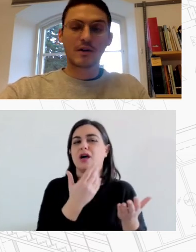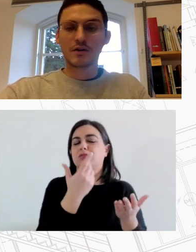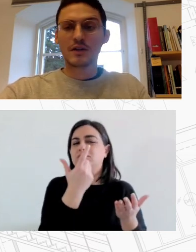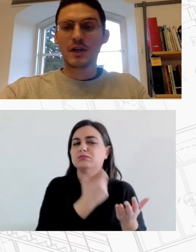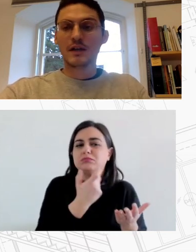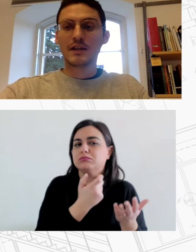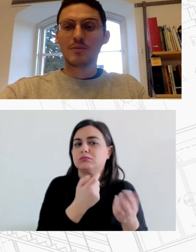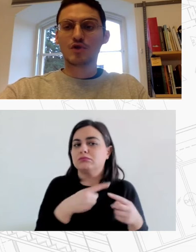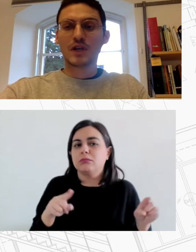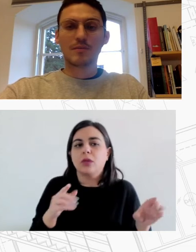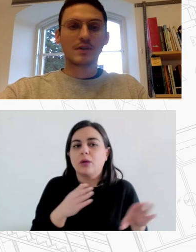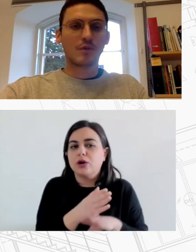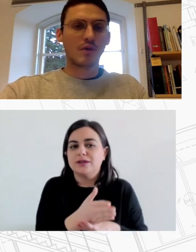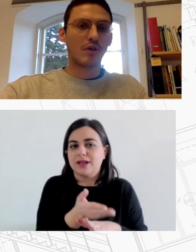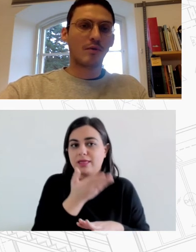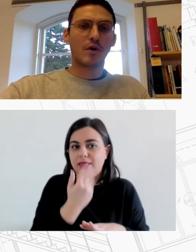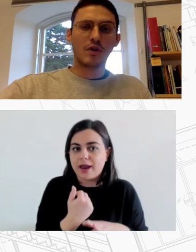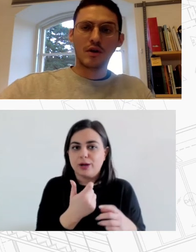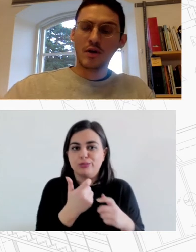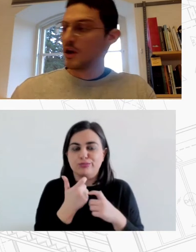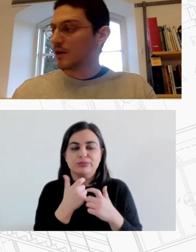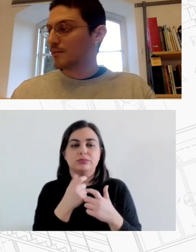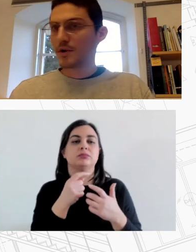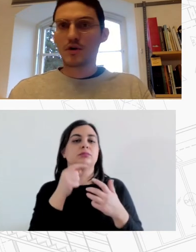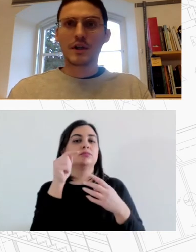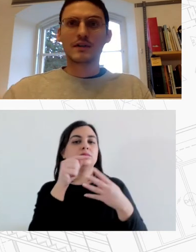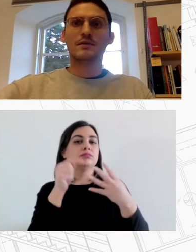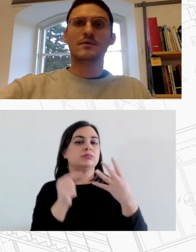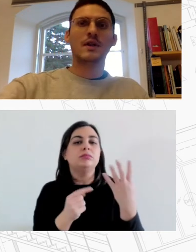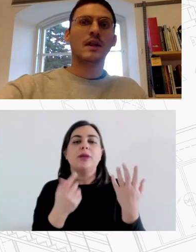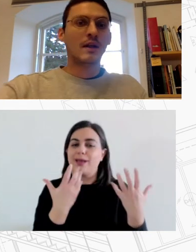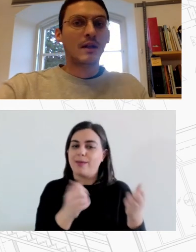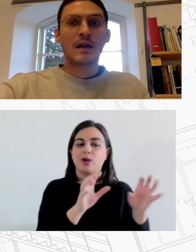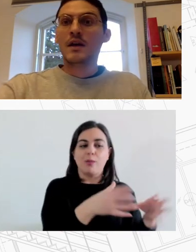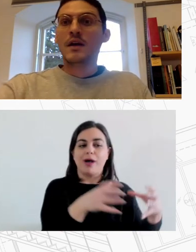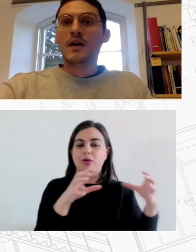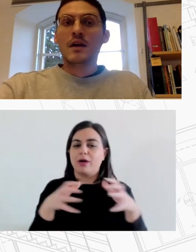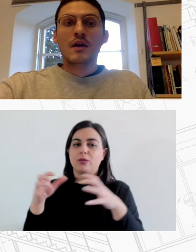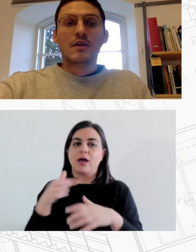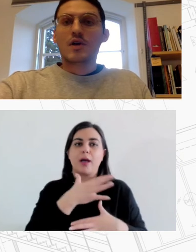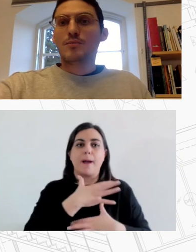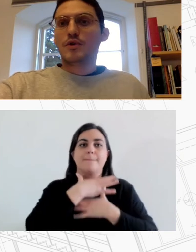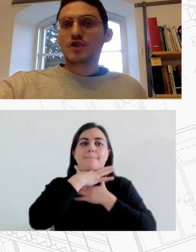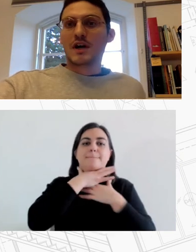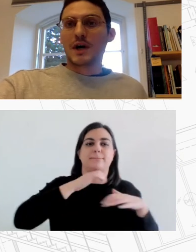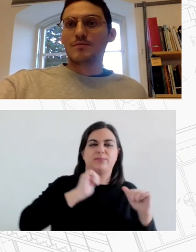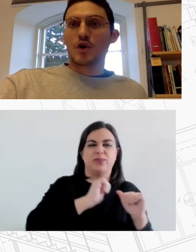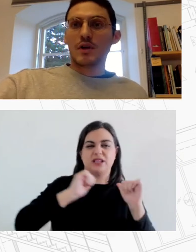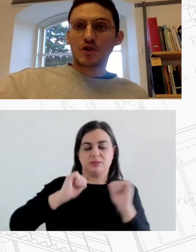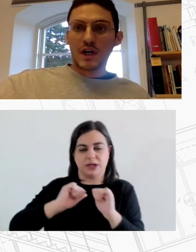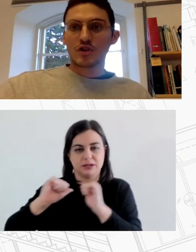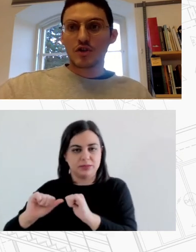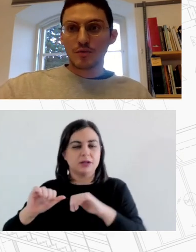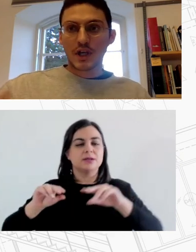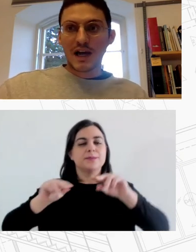αναπληρώνει την απουσία επίσημων δομών προνοίας Το απόφταγμα Ο